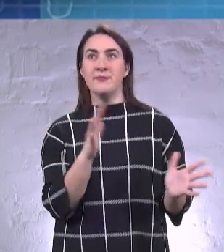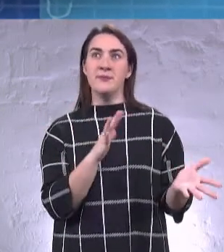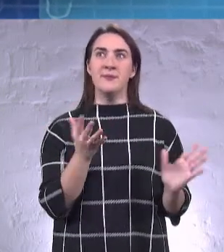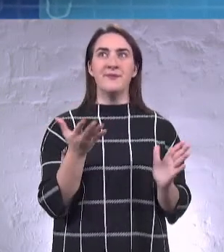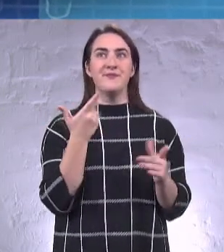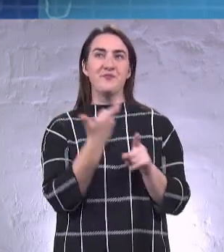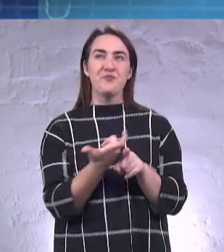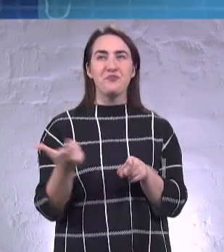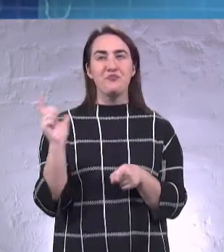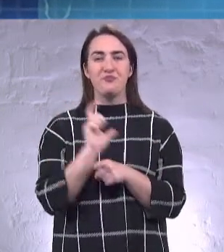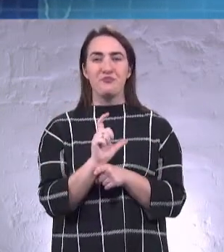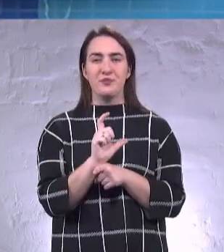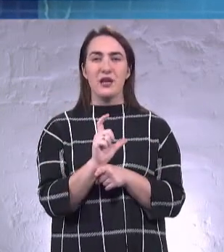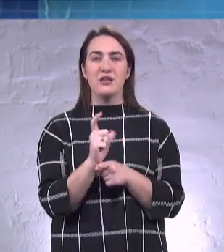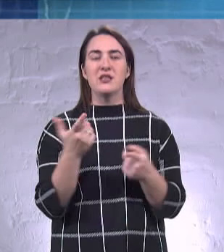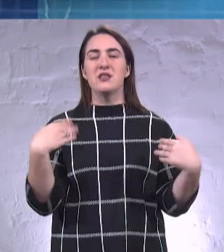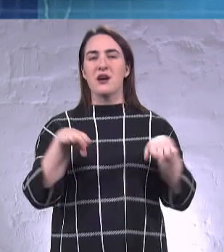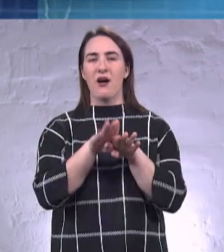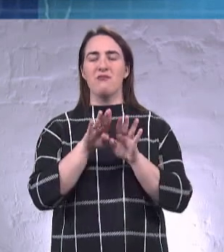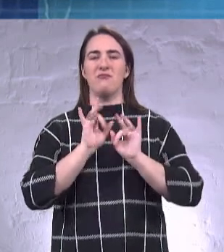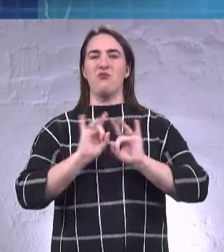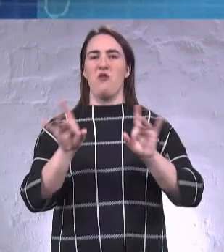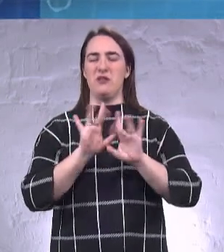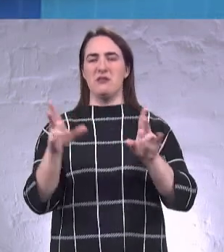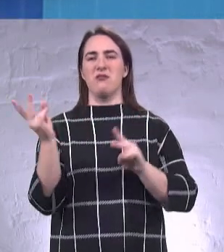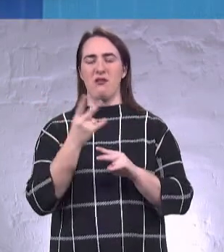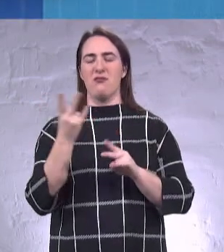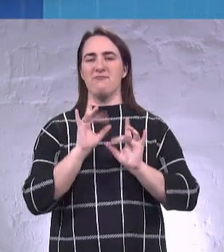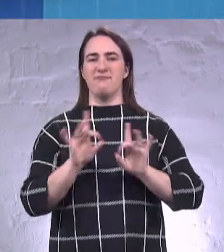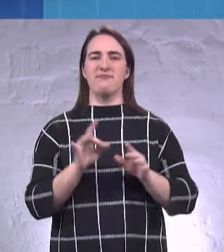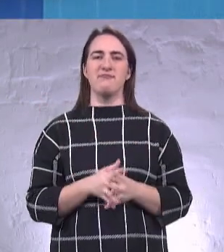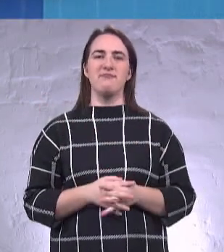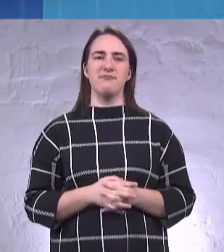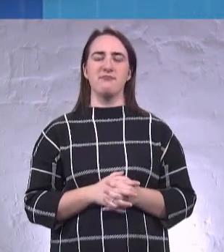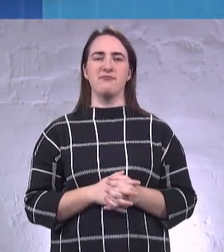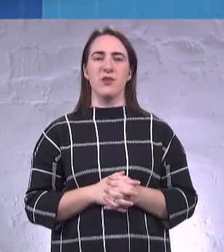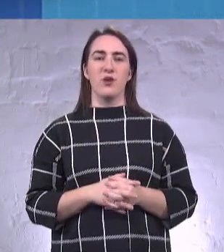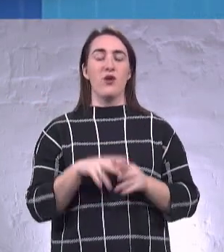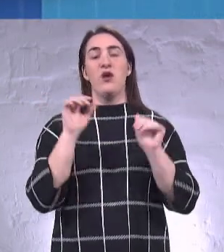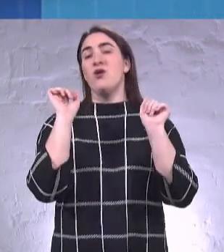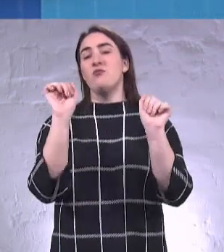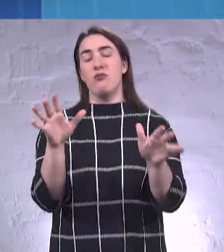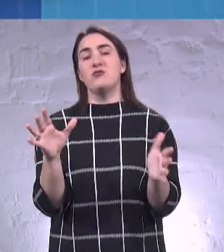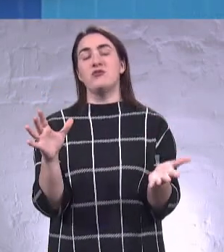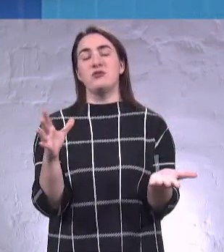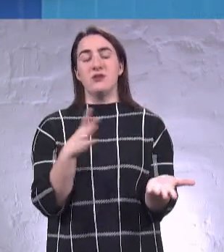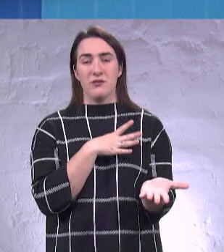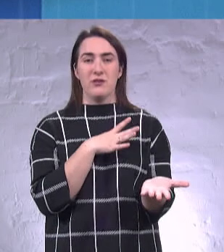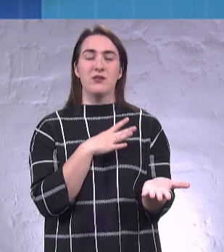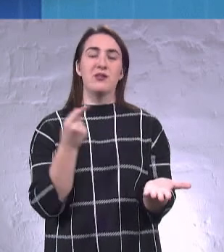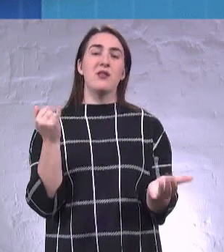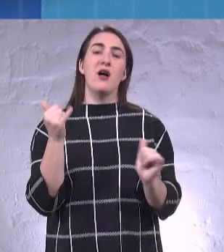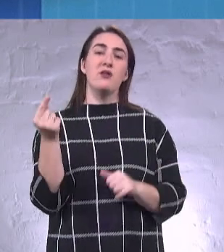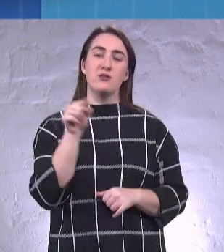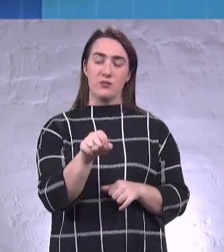більше така просвітницька пропагандистська акція. можливо для того, щоб